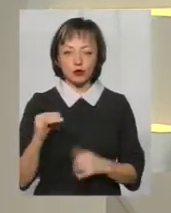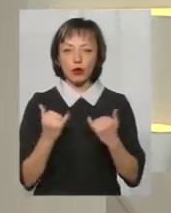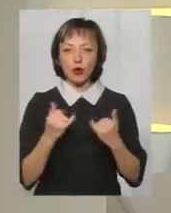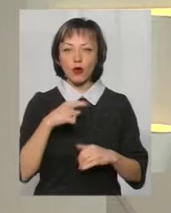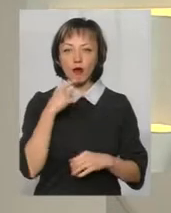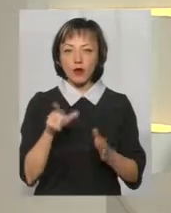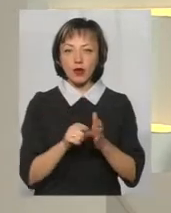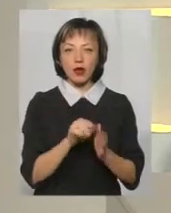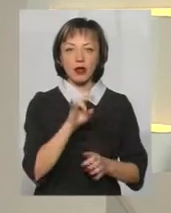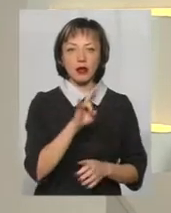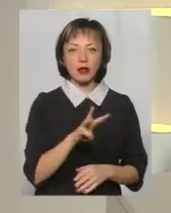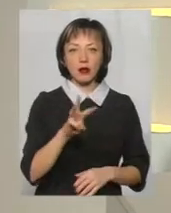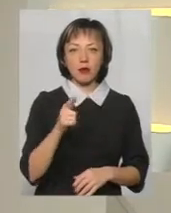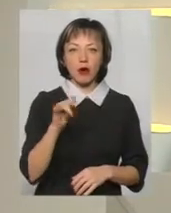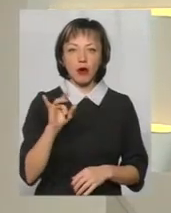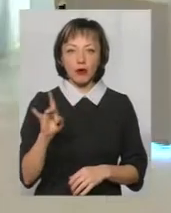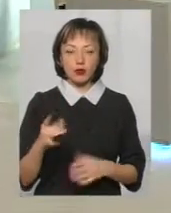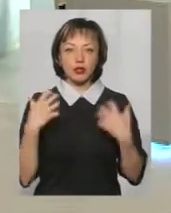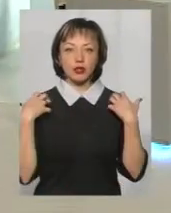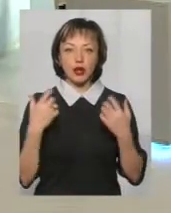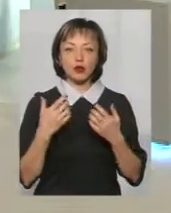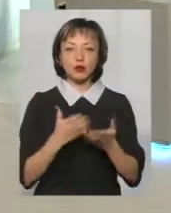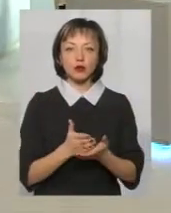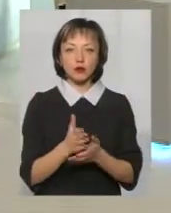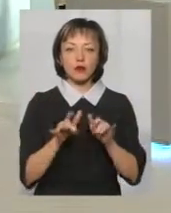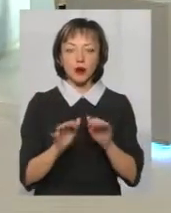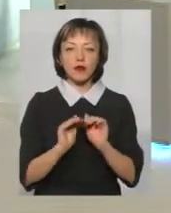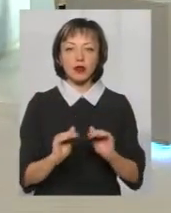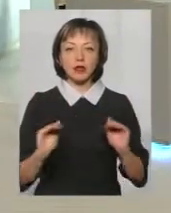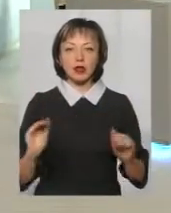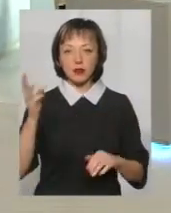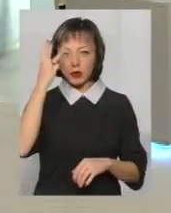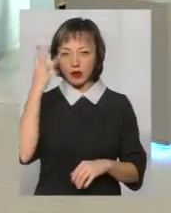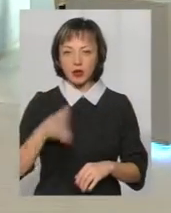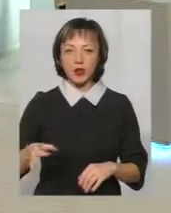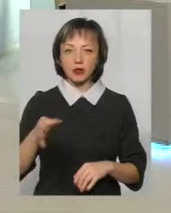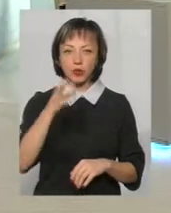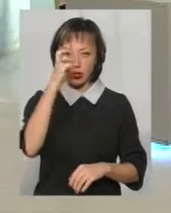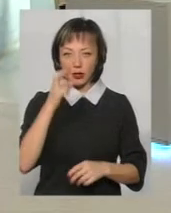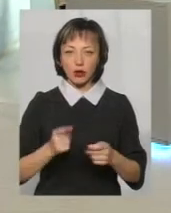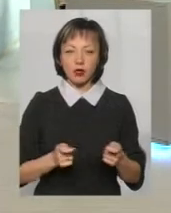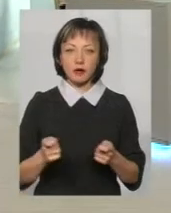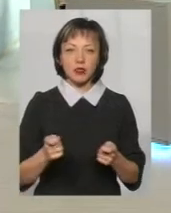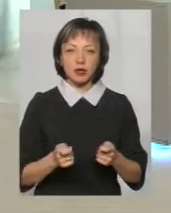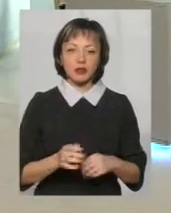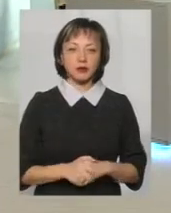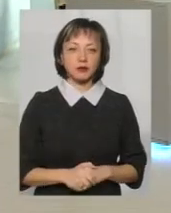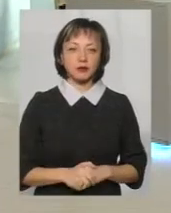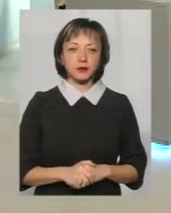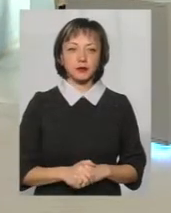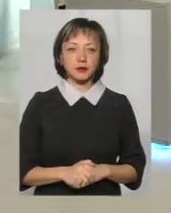говоримо з Ніною Магур, начальником служби у справах дітей Хмельницької обласної державної адміністрації. Мої вітання.